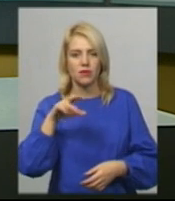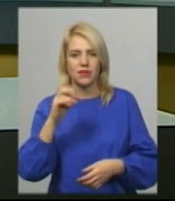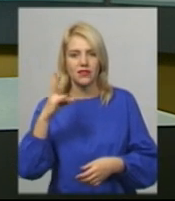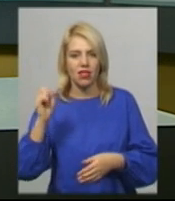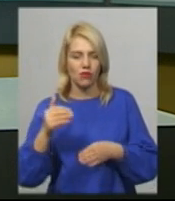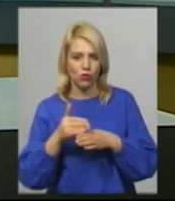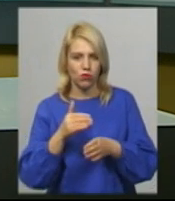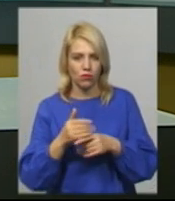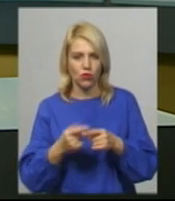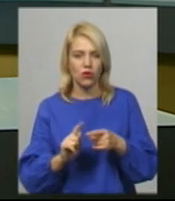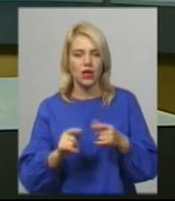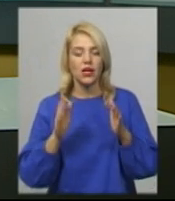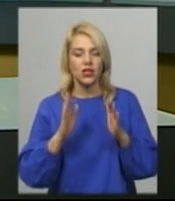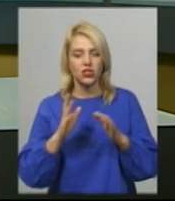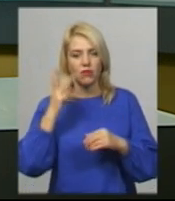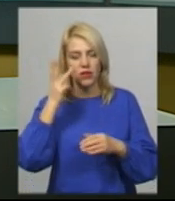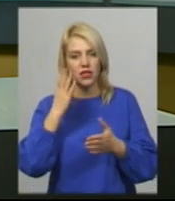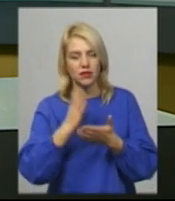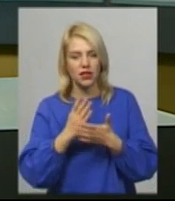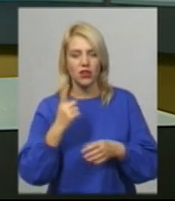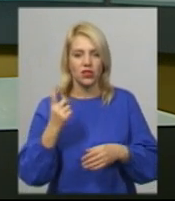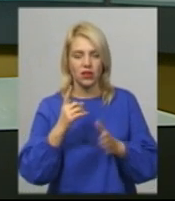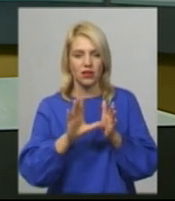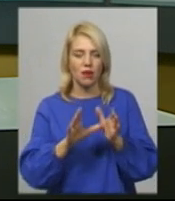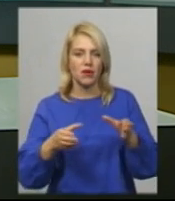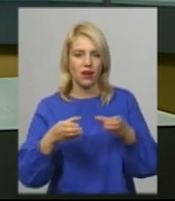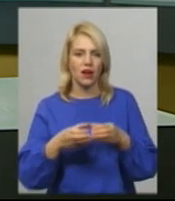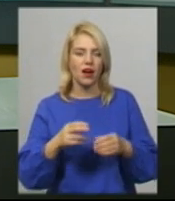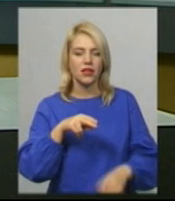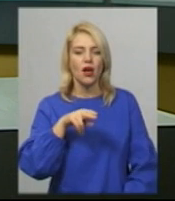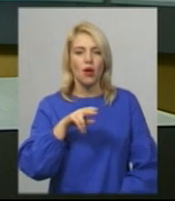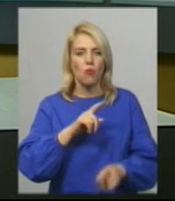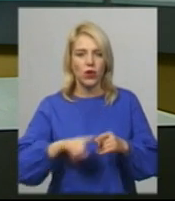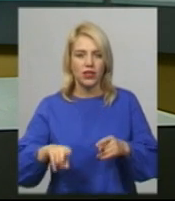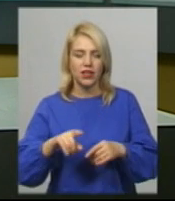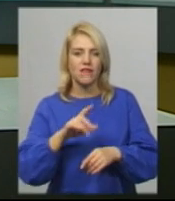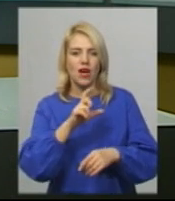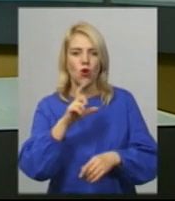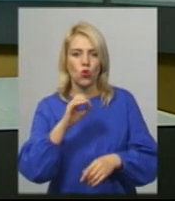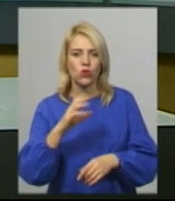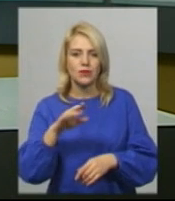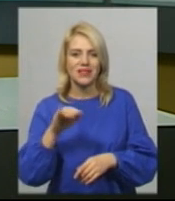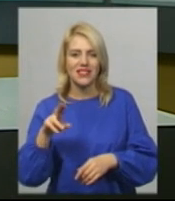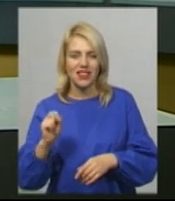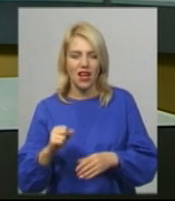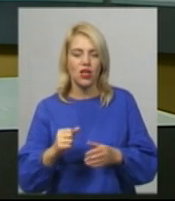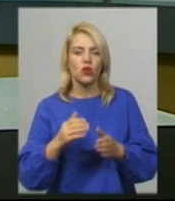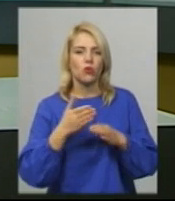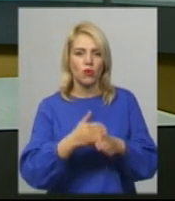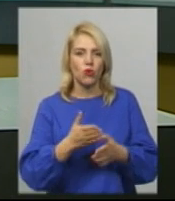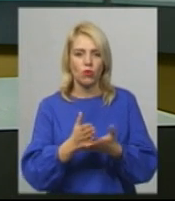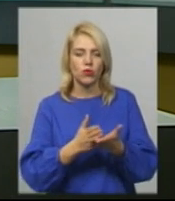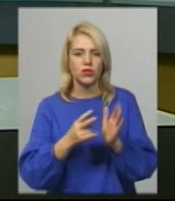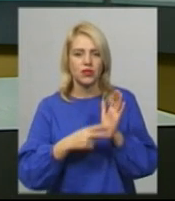Бориса Ткача, в області лише в Хмельницькому діє єдина бригада паліативної та хосписної допомоги. Її працівники обслуговують 76